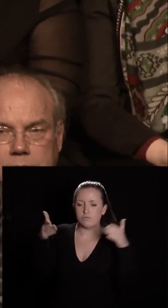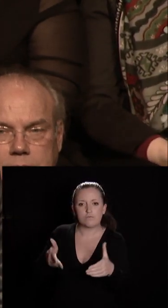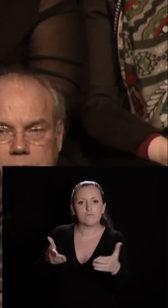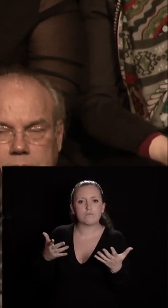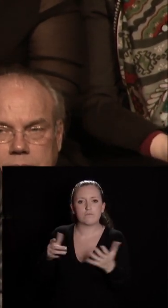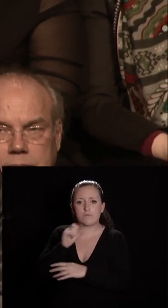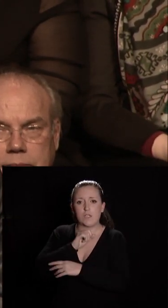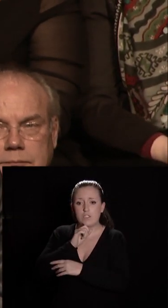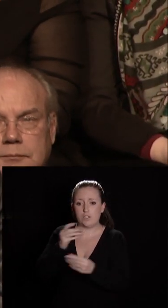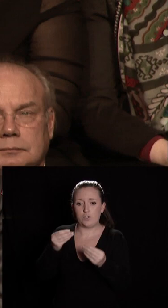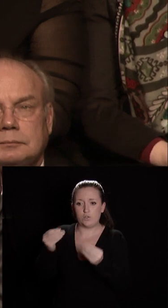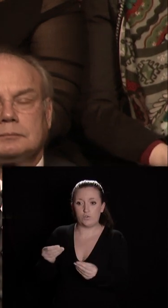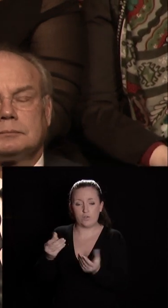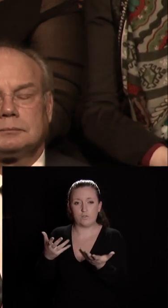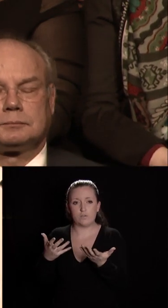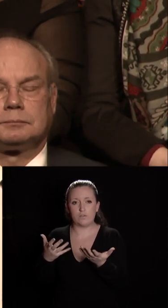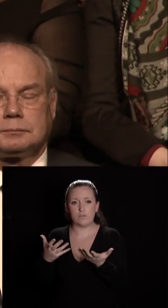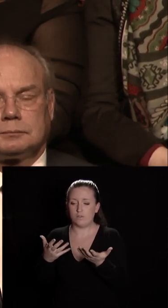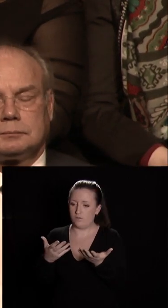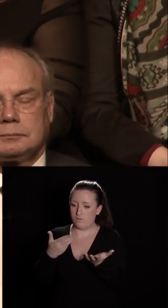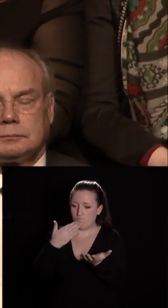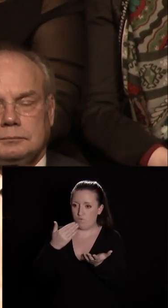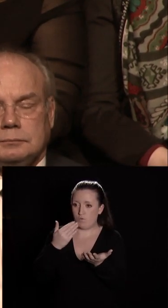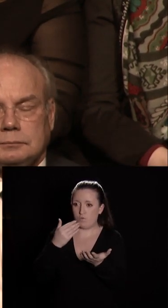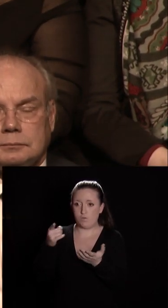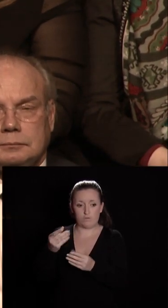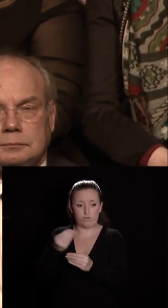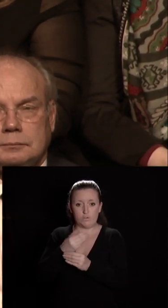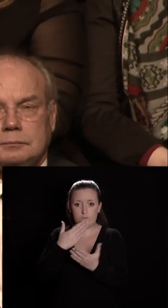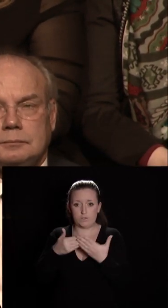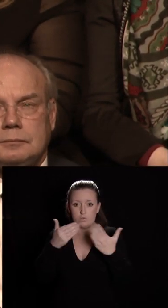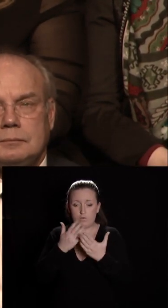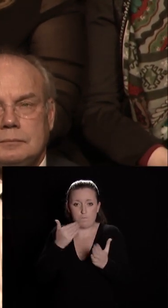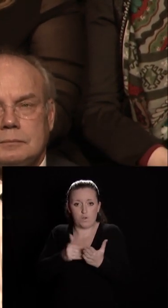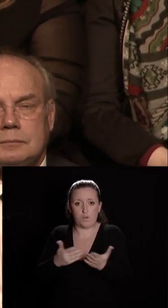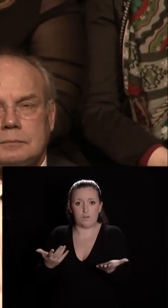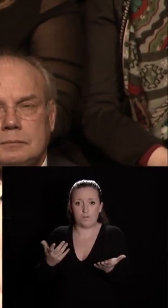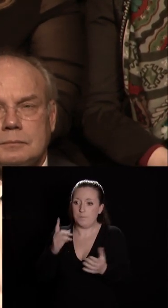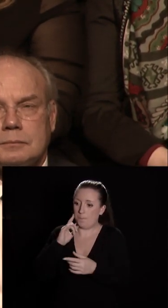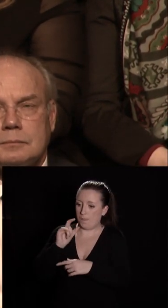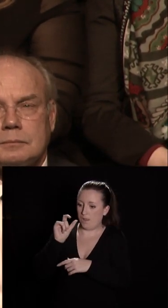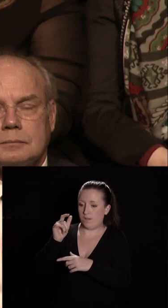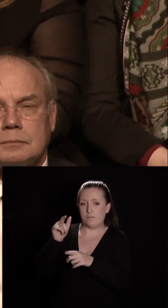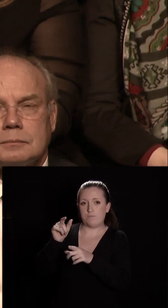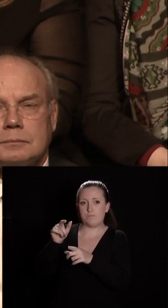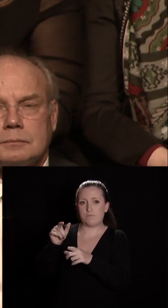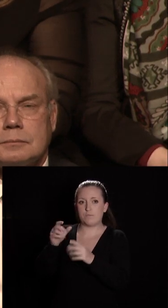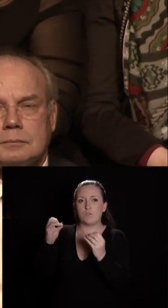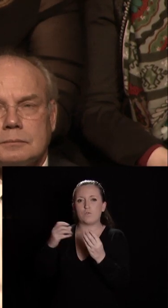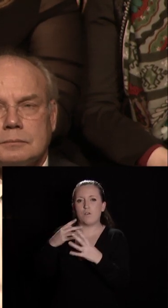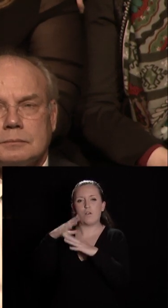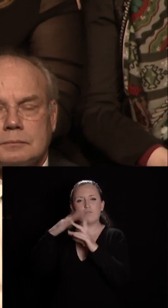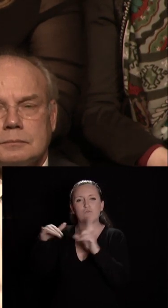contribuait au contraire à améliorer leur propre situation c'est à la place qu'une société réserve à ses anciens